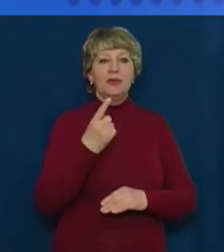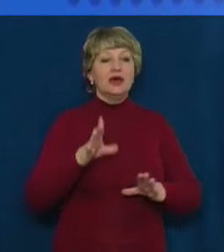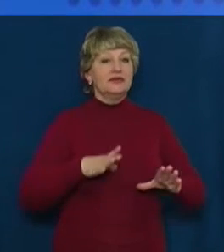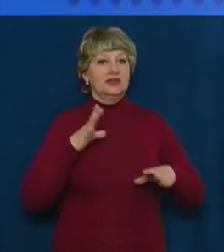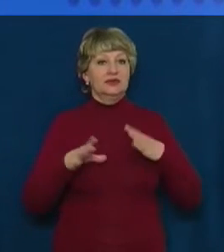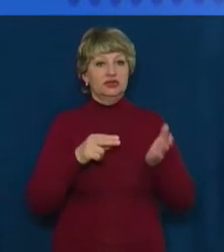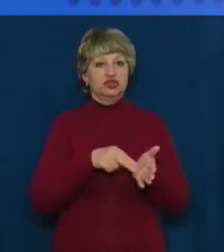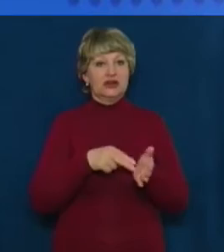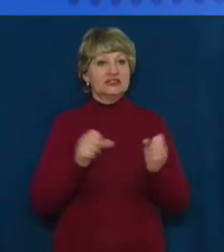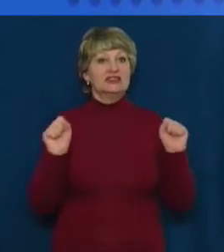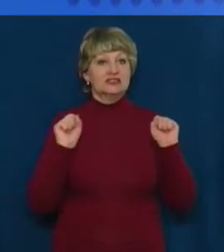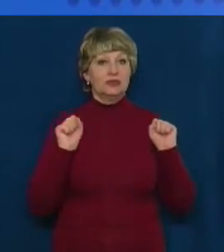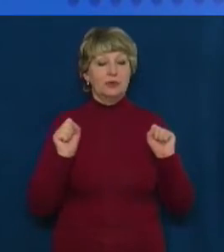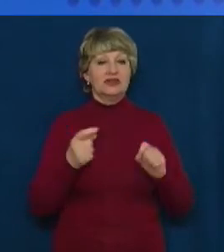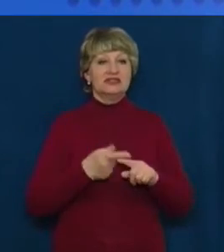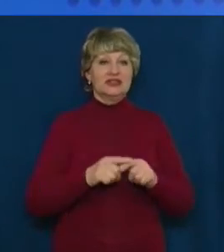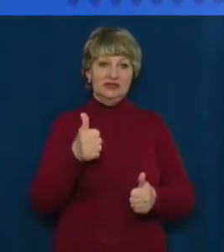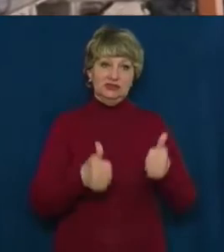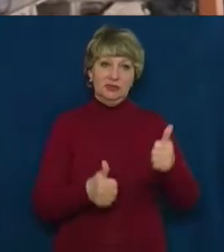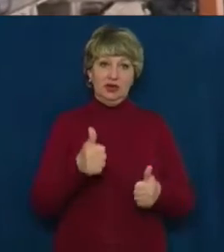черкаських спортсменів після змагань.